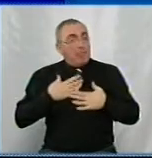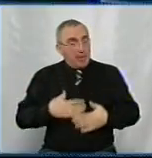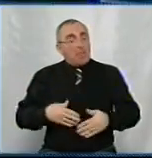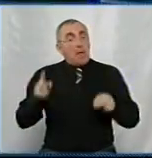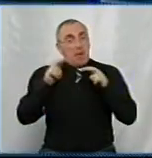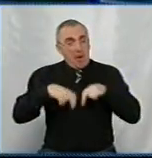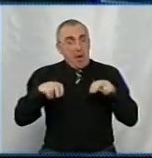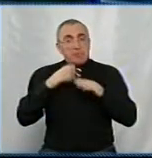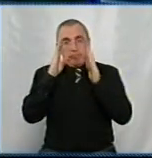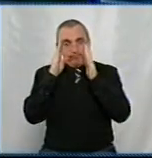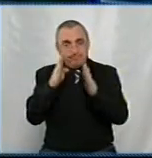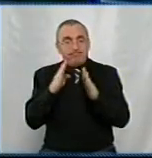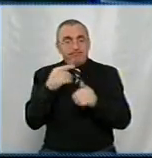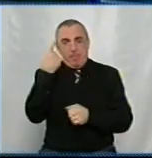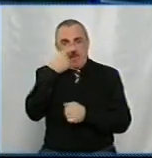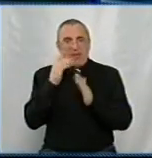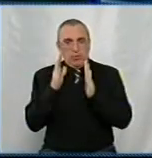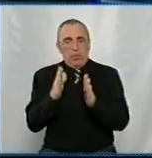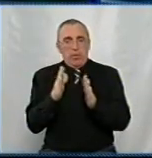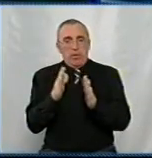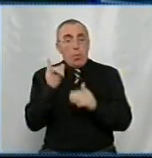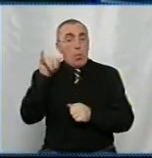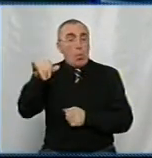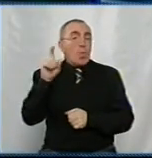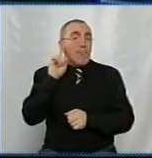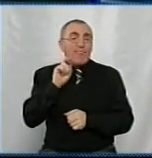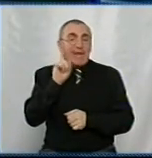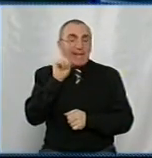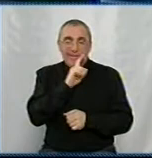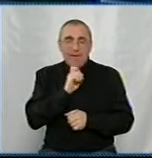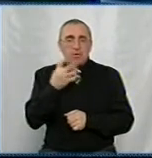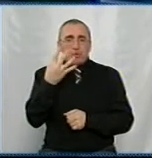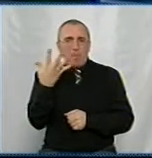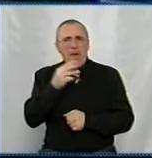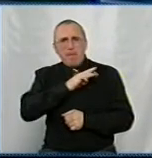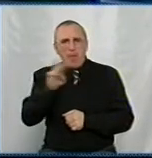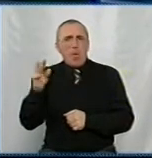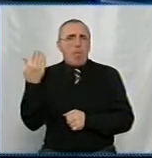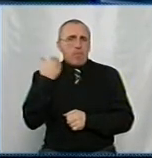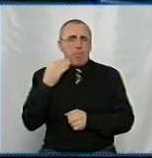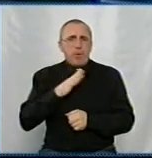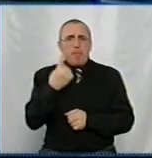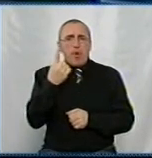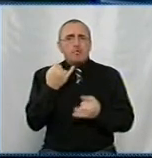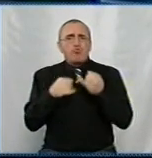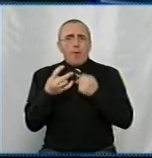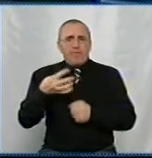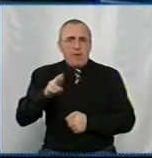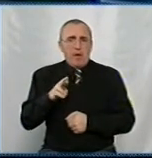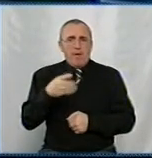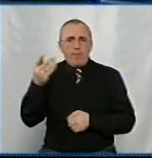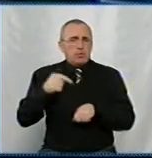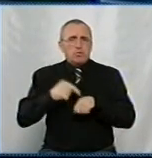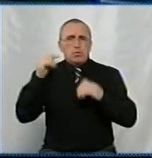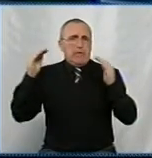розглядаєте їх персонально. Так, У Вінниці 45 мільйонів боргу було на 1 жовтня. Я не думаю, що вони його